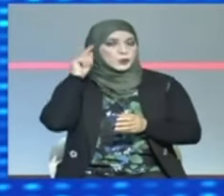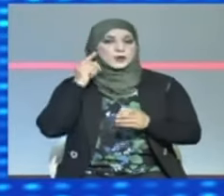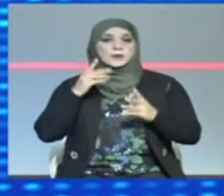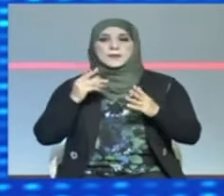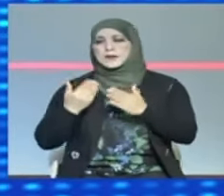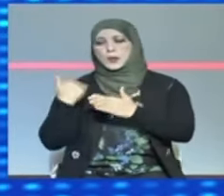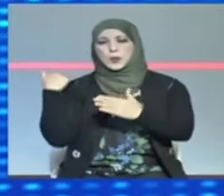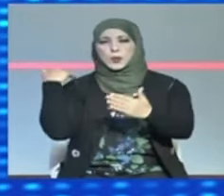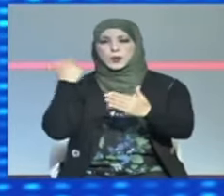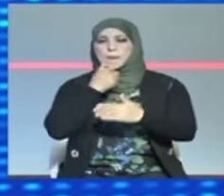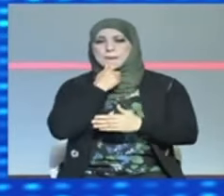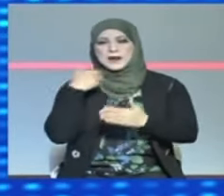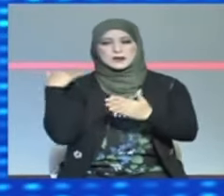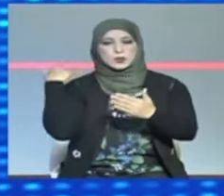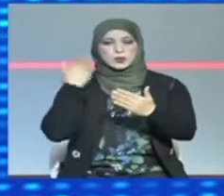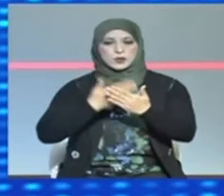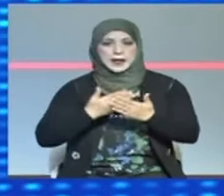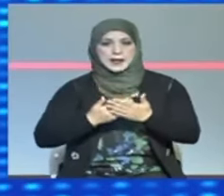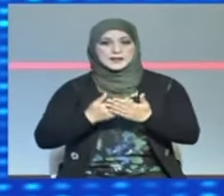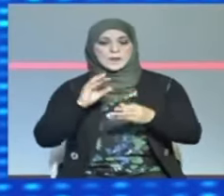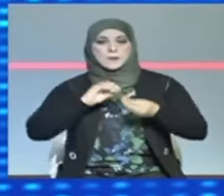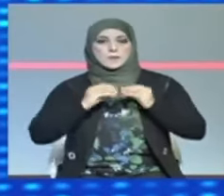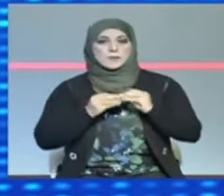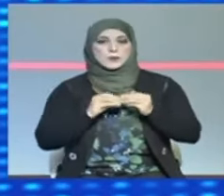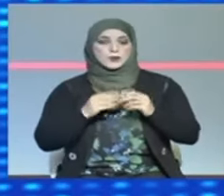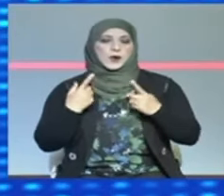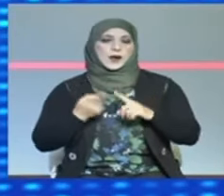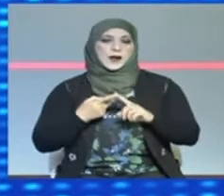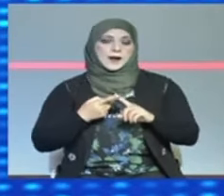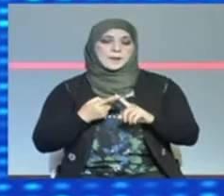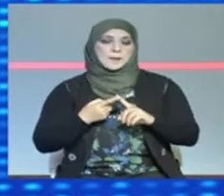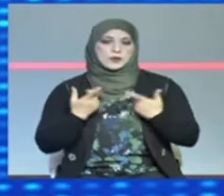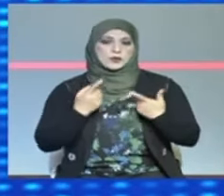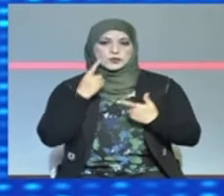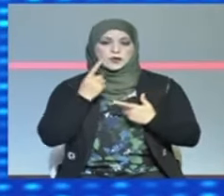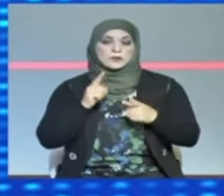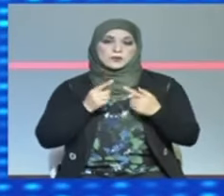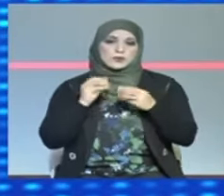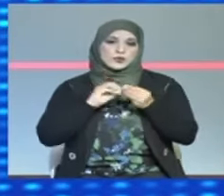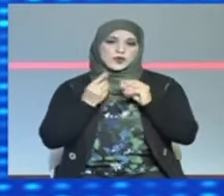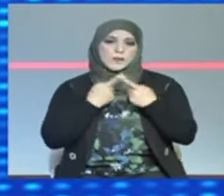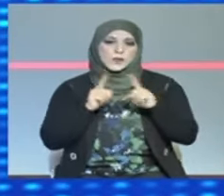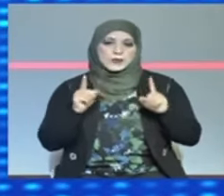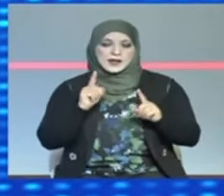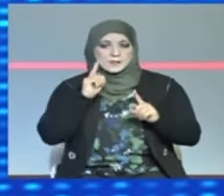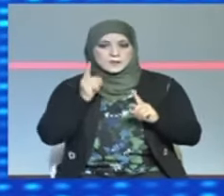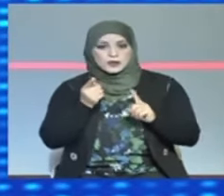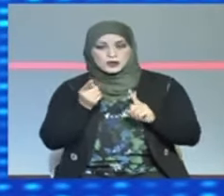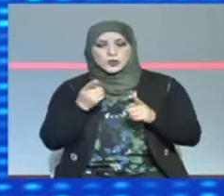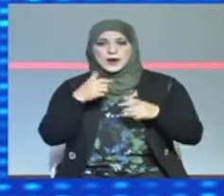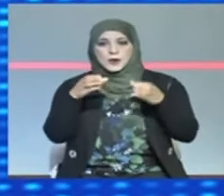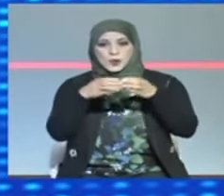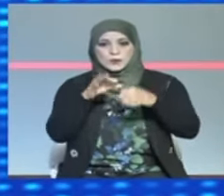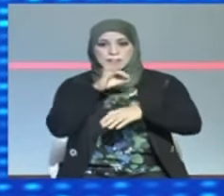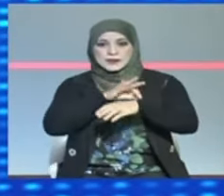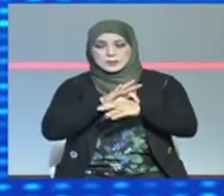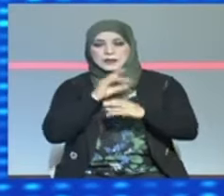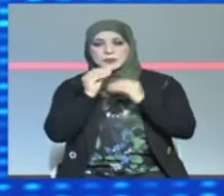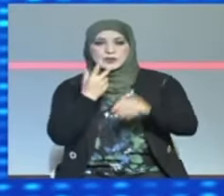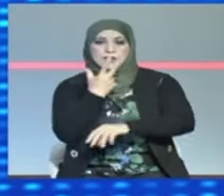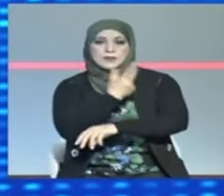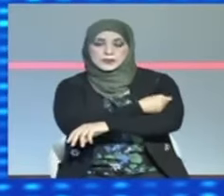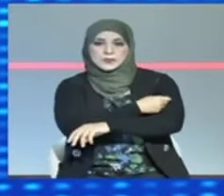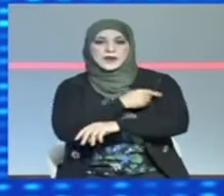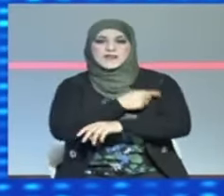كورونا في مارس الفائت معركة ليست كباقي المعارك ومن ذلك الإطارات الشبه طبية في قسم